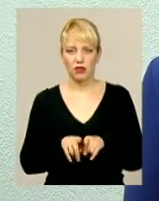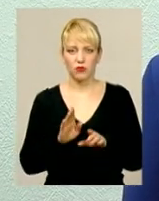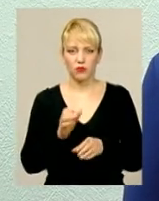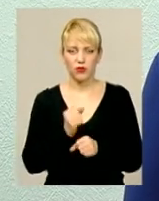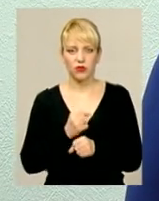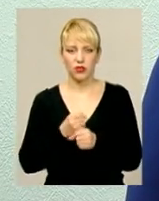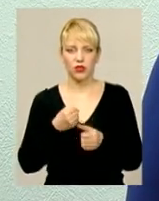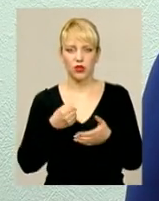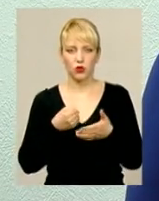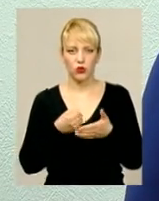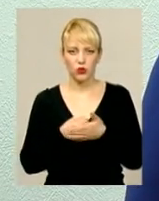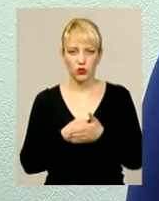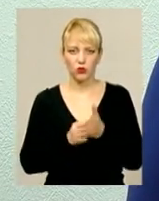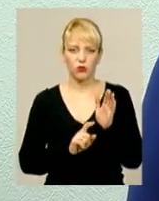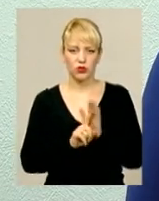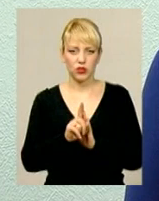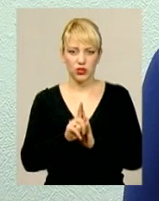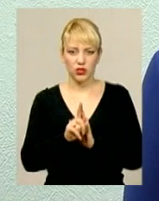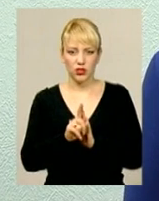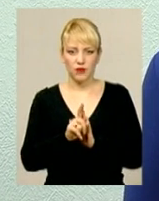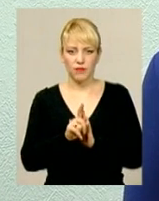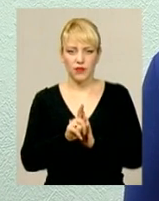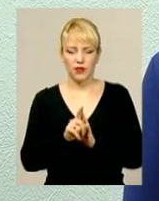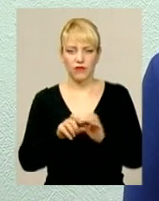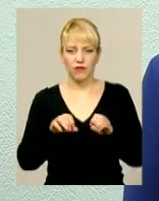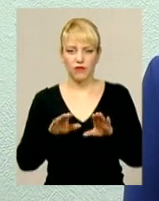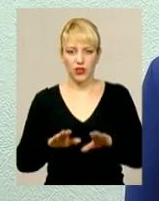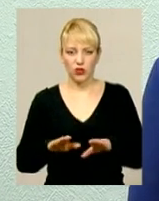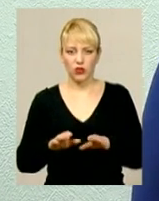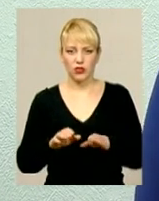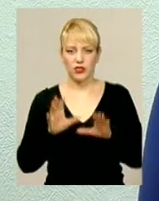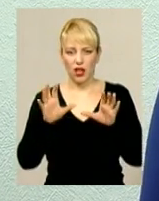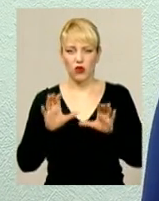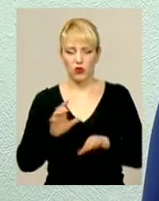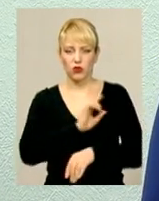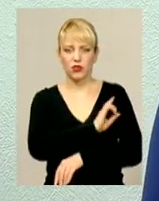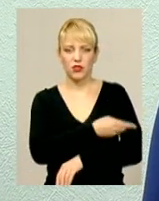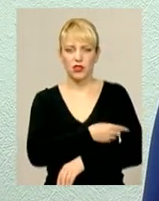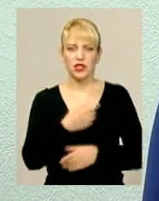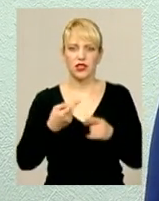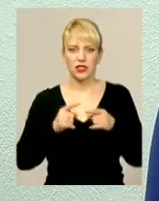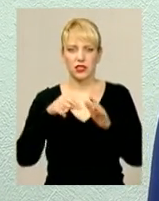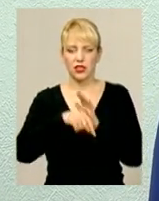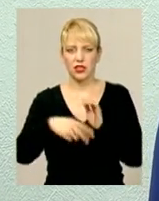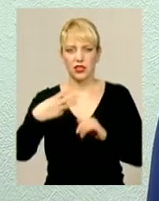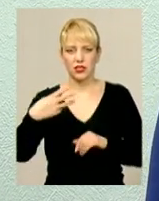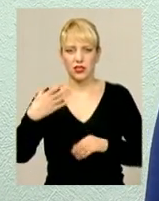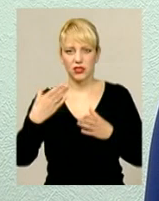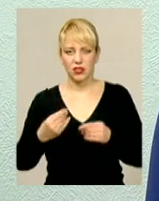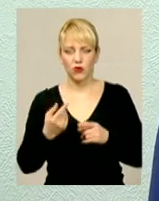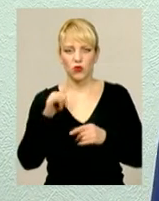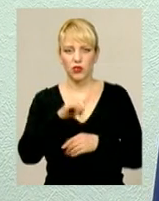діяти до набрання вироком законної сили, тобто, 30 днів. В них і 30 днів, відповідно до кримінально-праційного